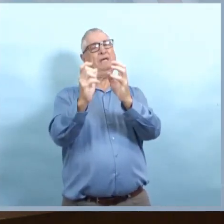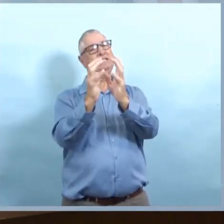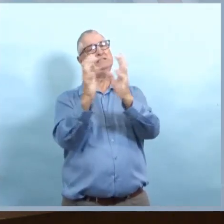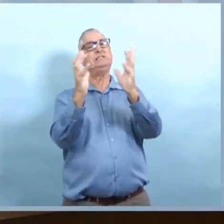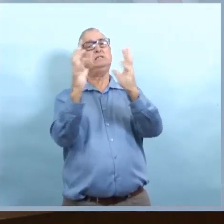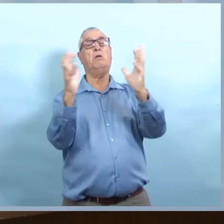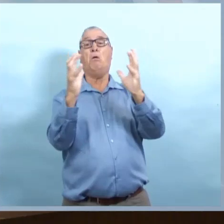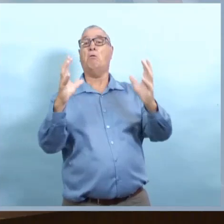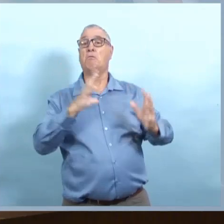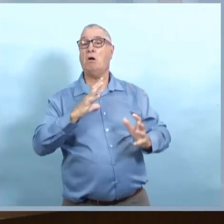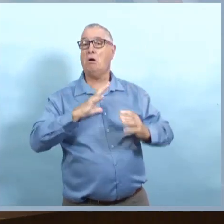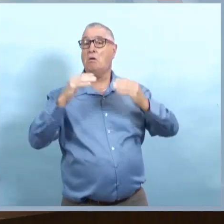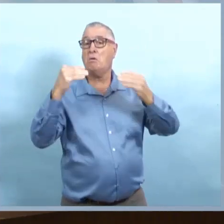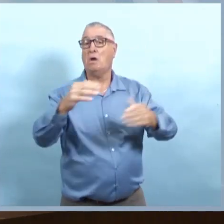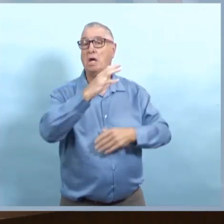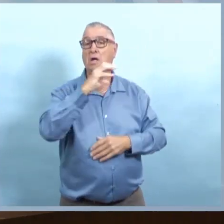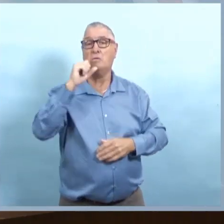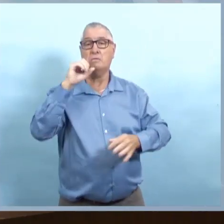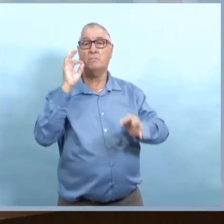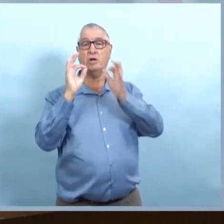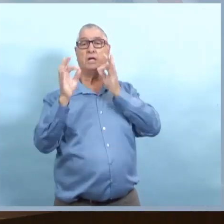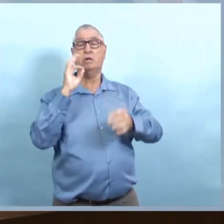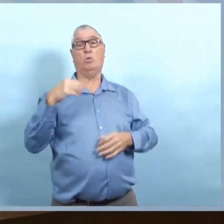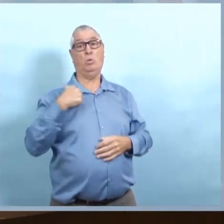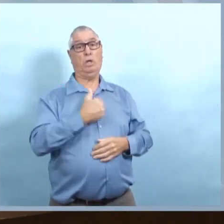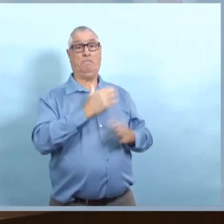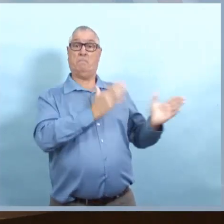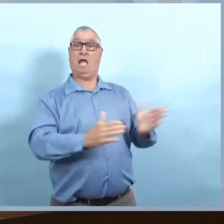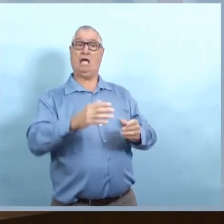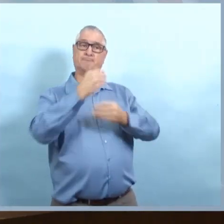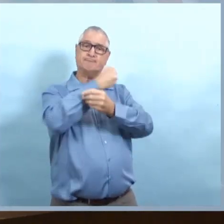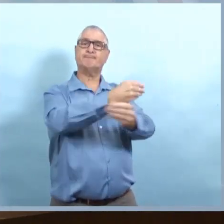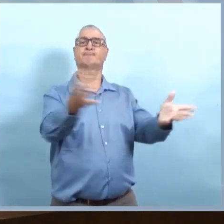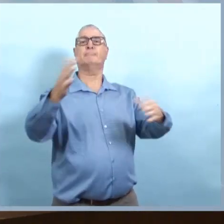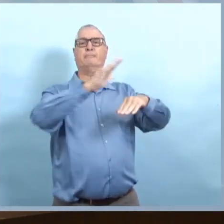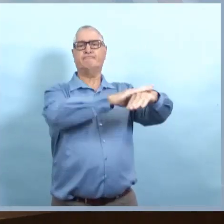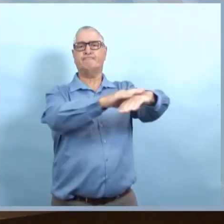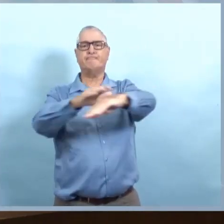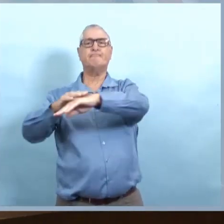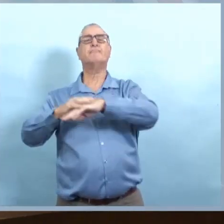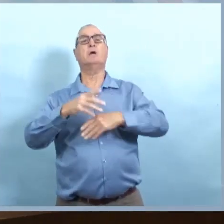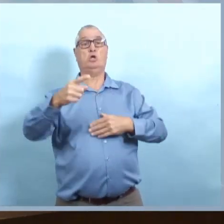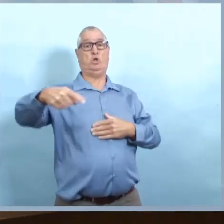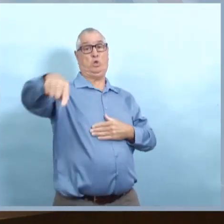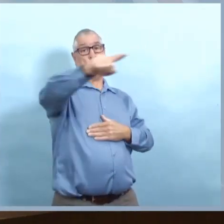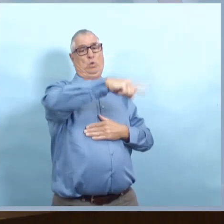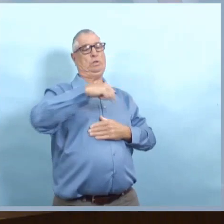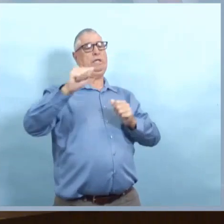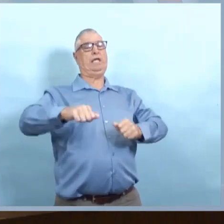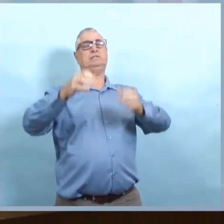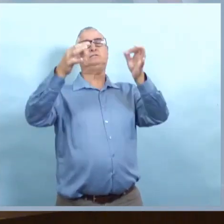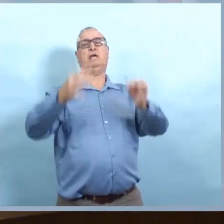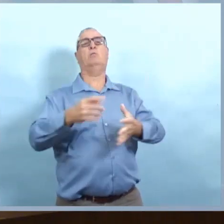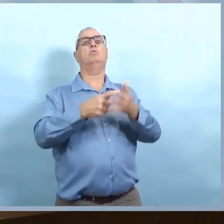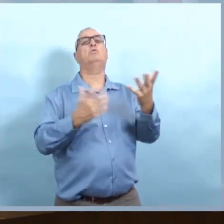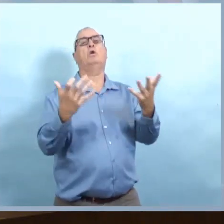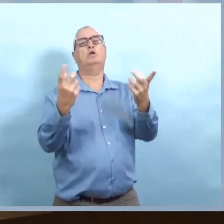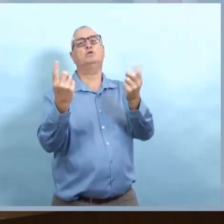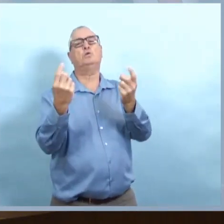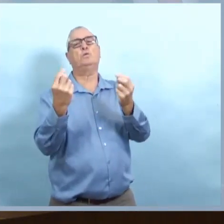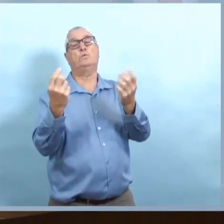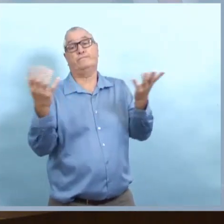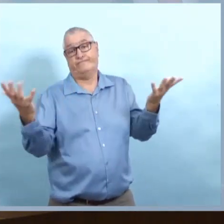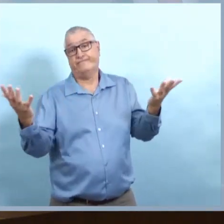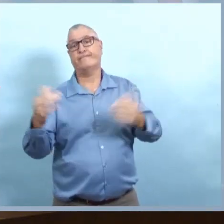Et si nous voulons célébrer l'Halloween d'une manière ou d'une autre, il faut certainement limiter les contacts. Donc, nous allons